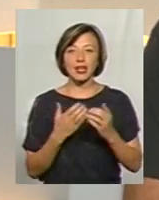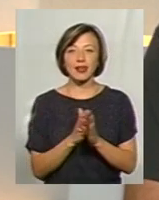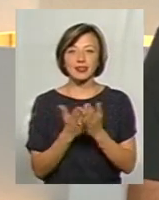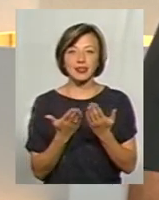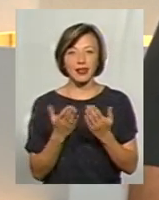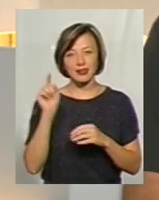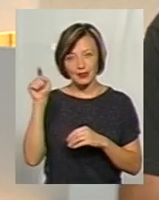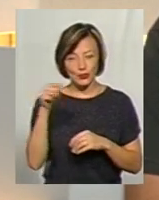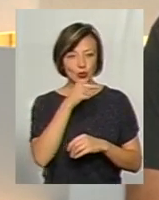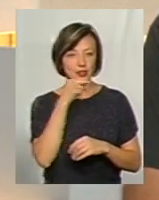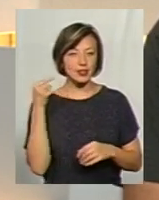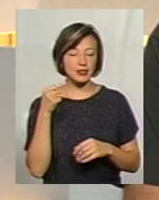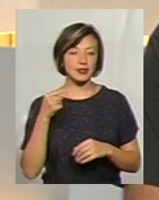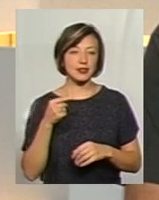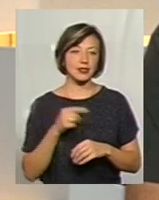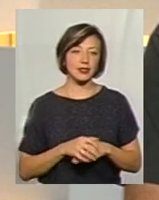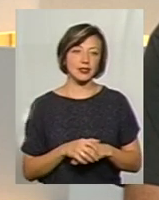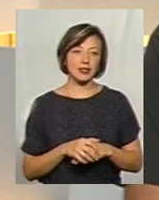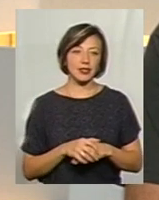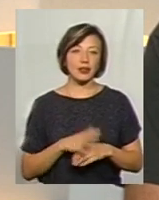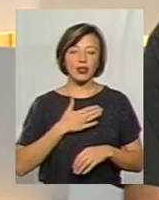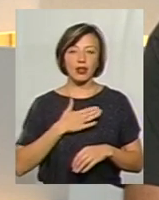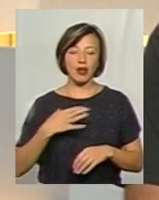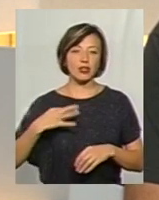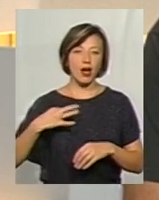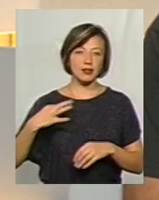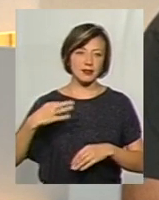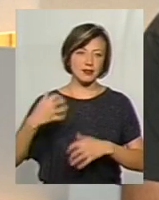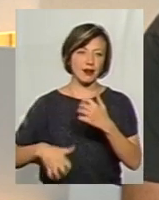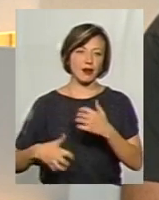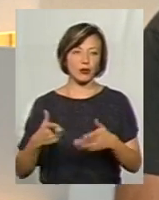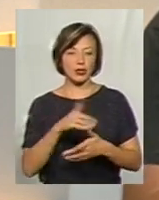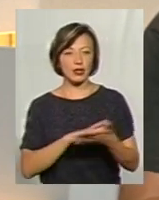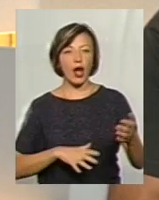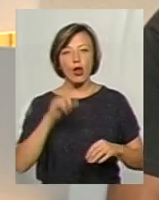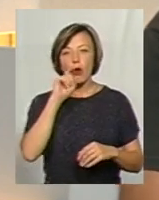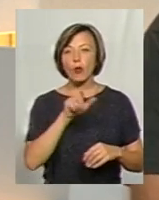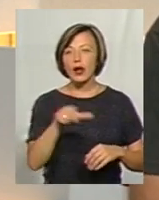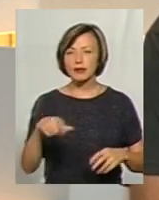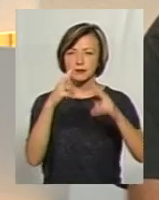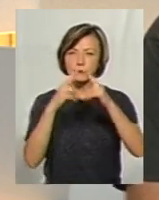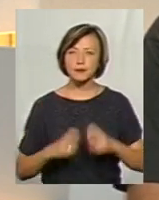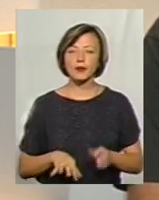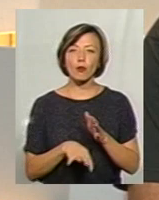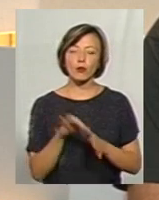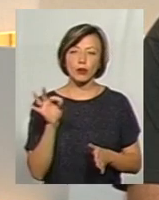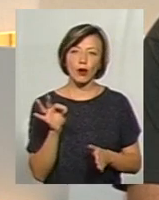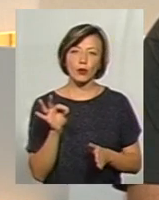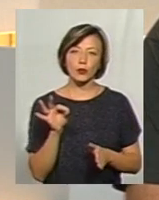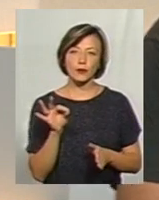порєбріка наші сусіди східні, що там наша хата з краю і так далі. Українці, якщо зараз проаналізувати, обирають,